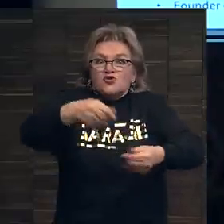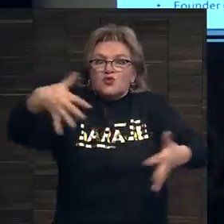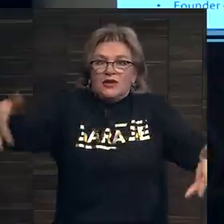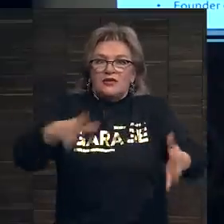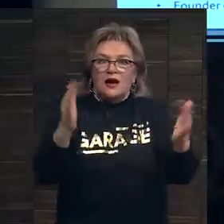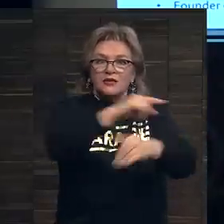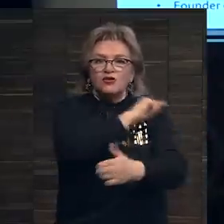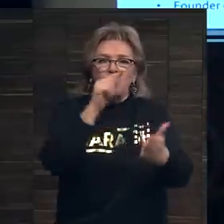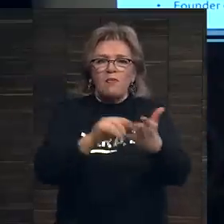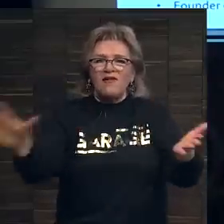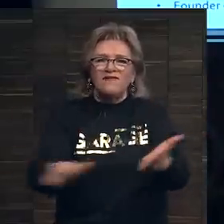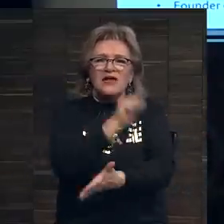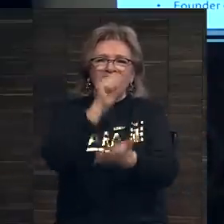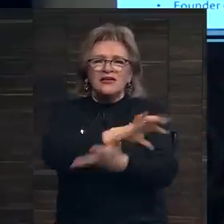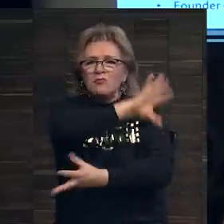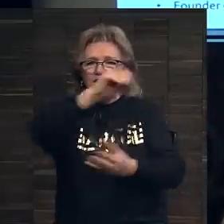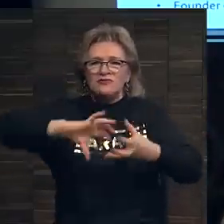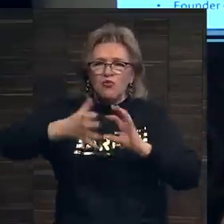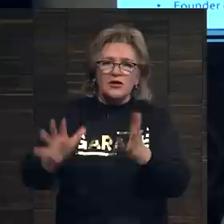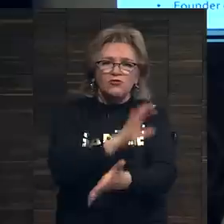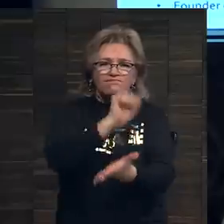картину и попал во все газеты по всему меру.